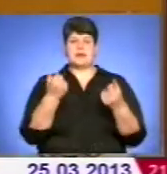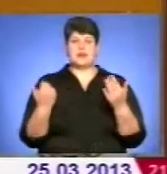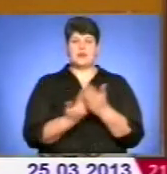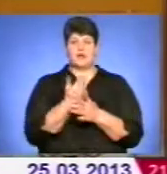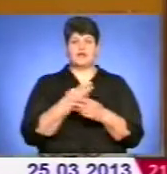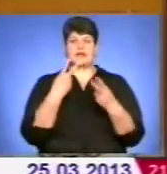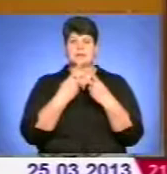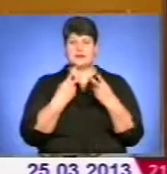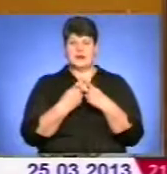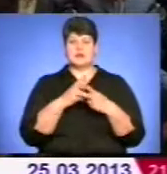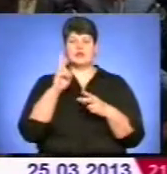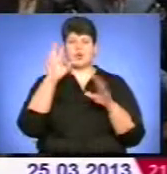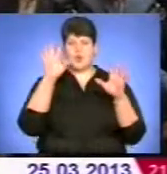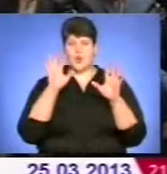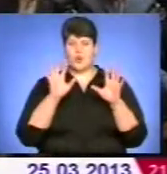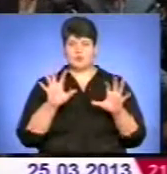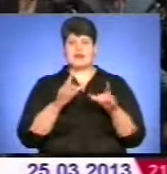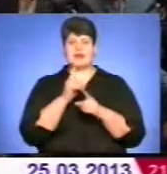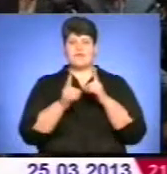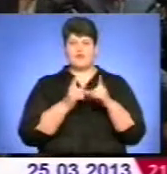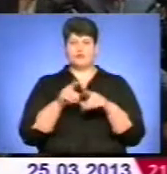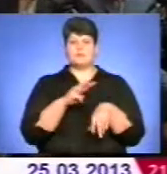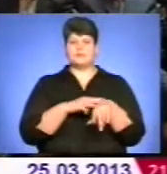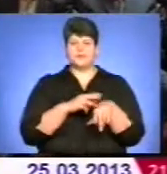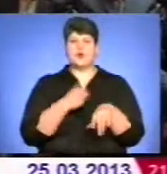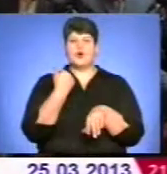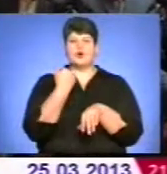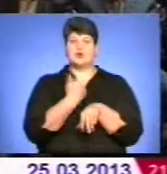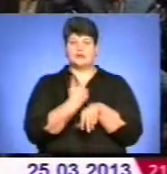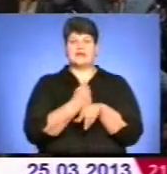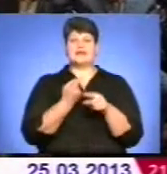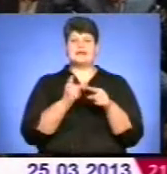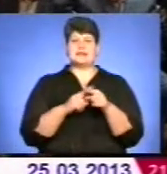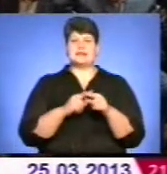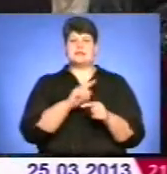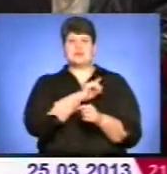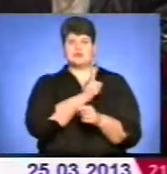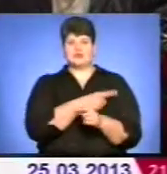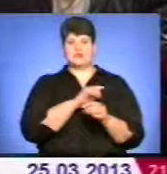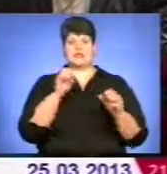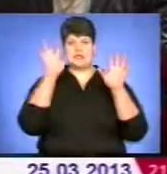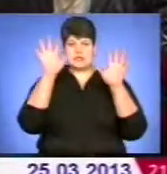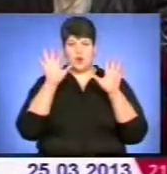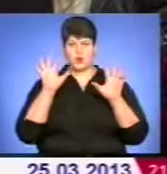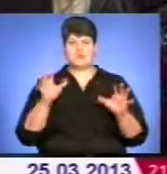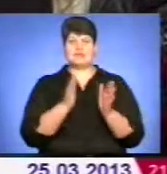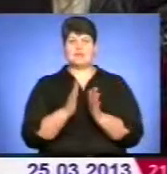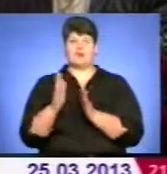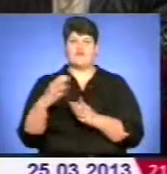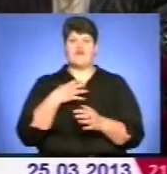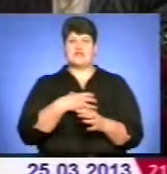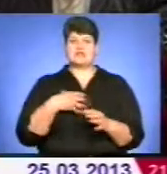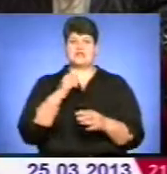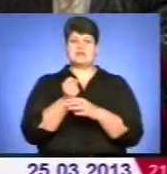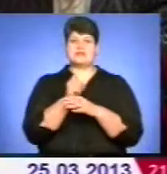процесуальний кодекс і реформують правоохоронні органи, чи не найголовніше зміцнювати законність і правопорядок. Важливими завданнями